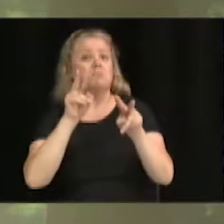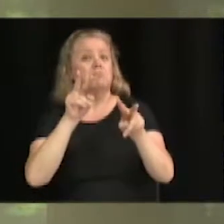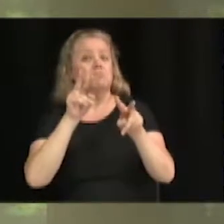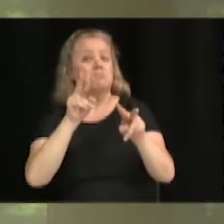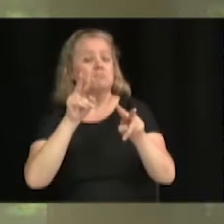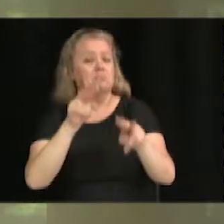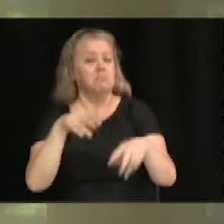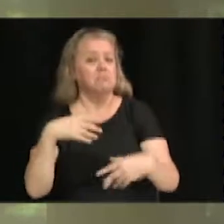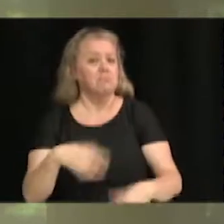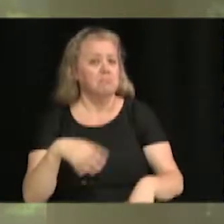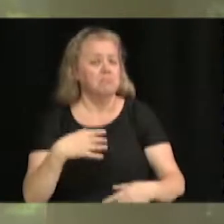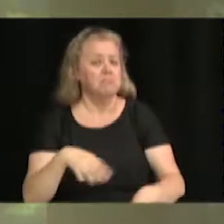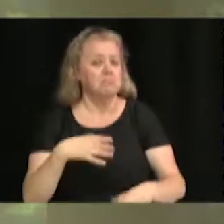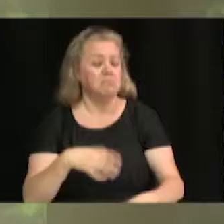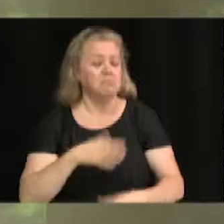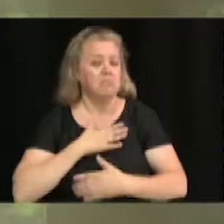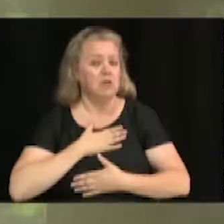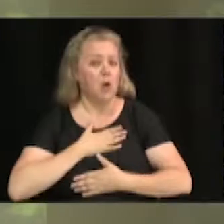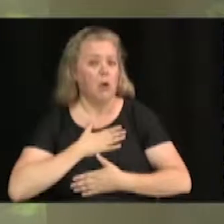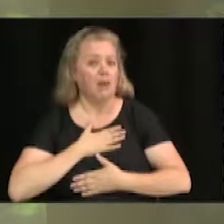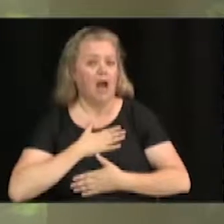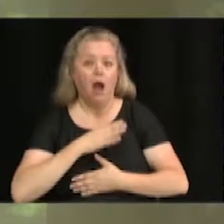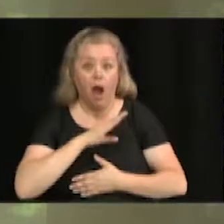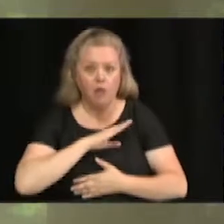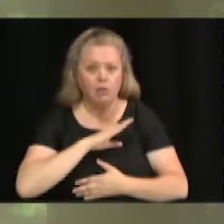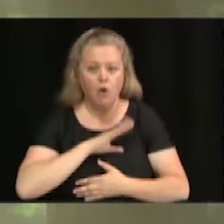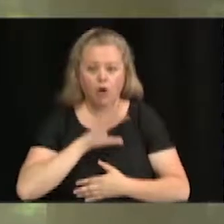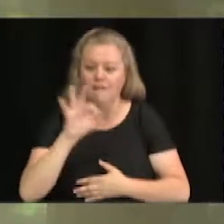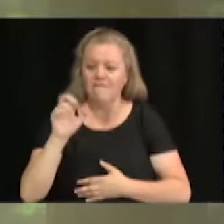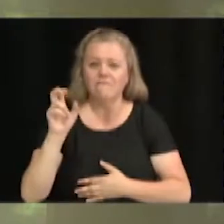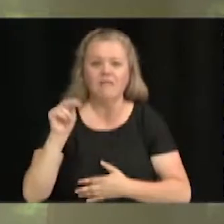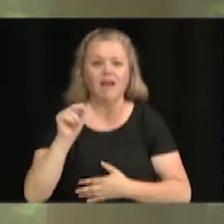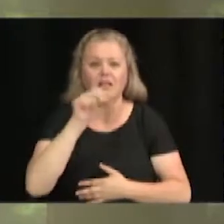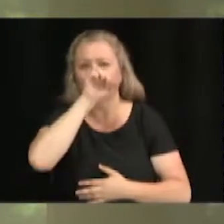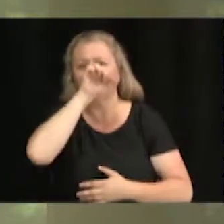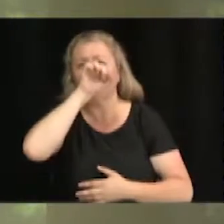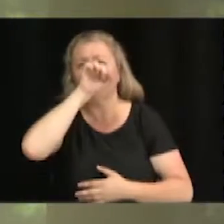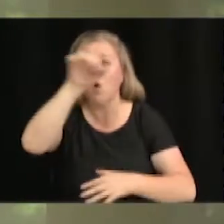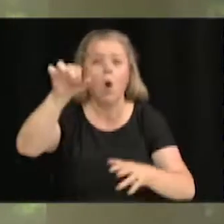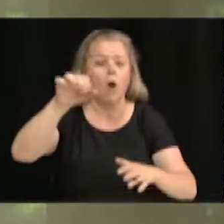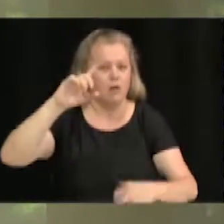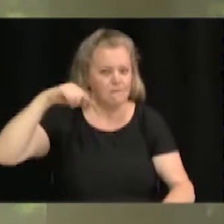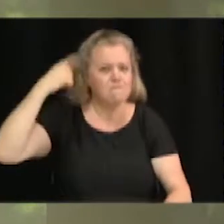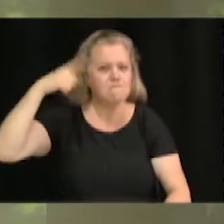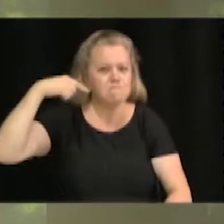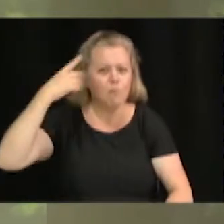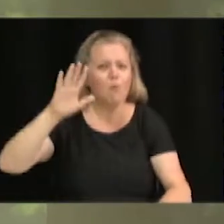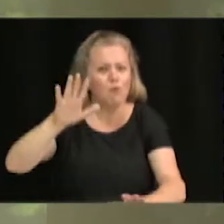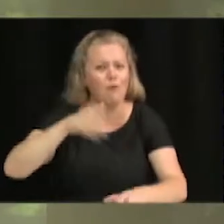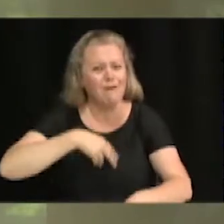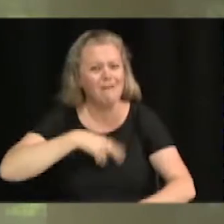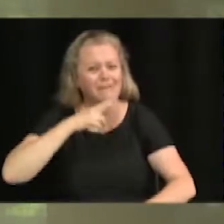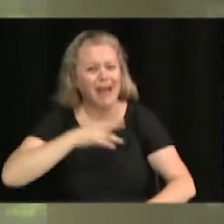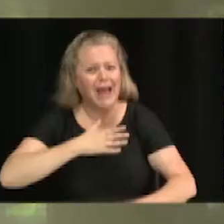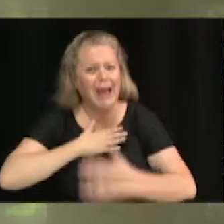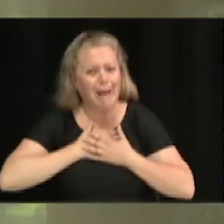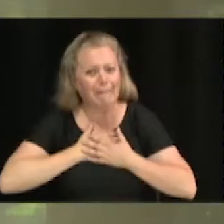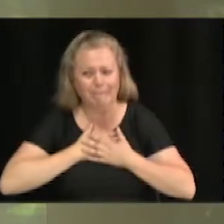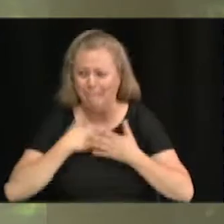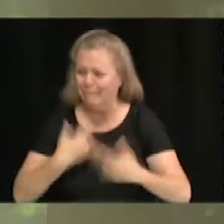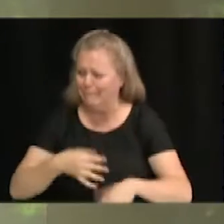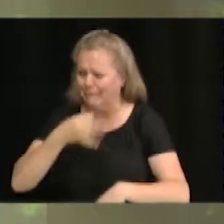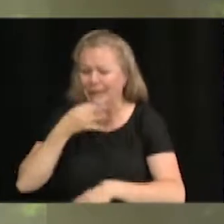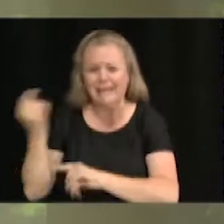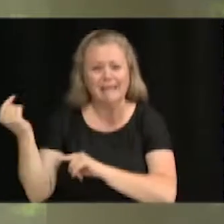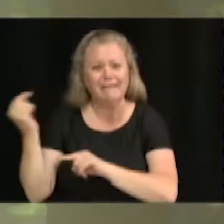je dirais fanatiques. Et puis le lendemain, pour se présenter dans ces conditions-là, il ne vraiment pas beau. Le lendemain,'était